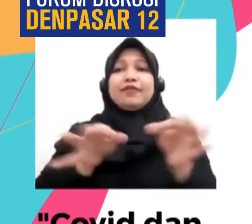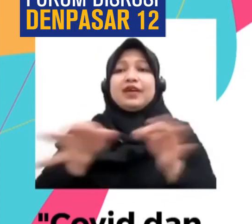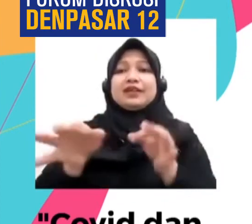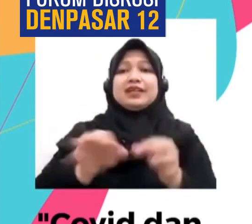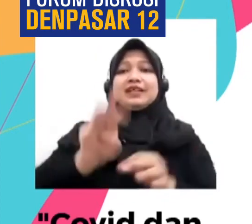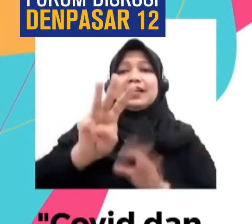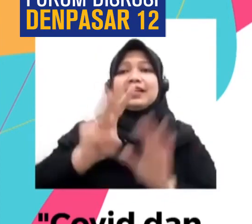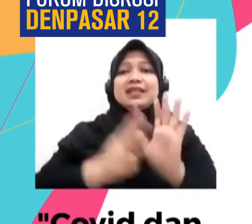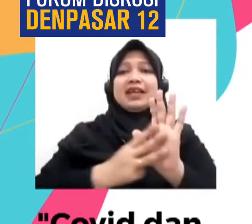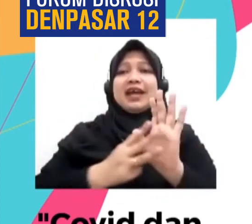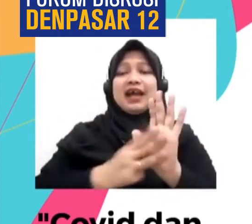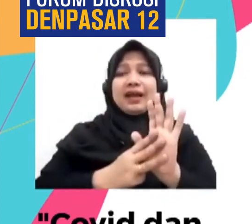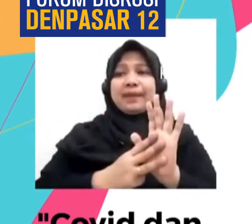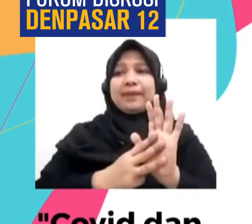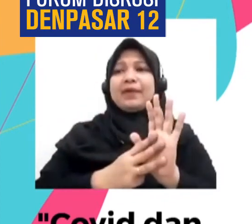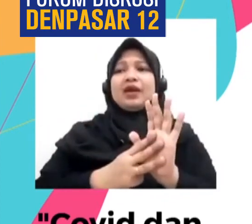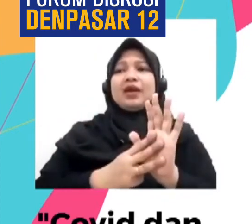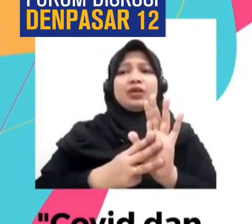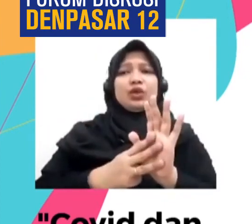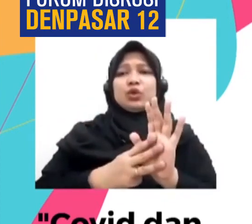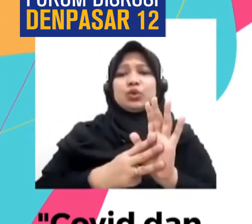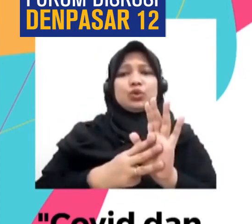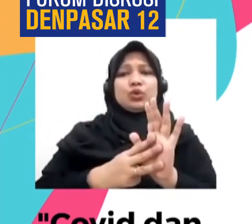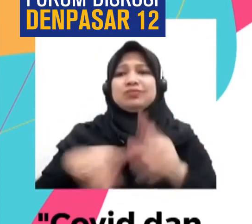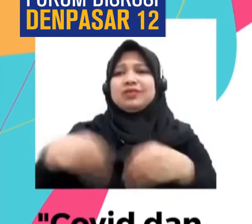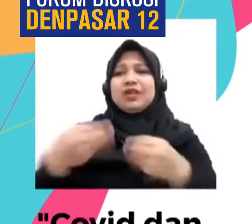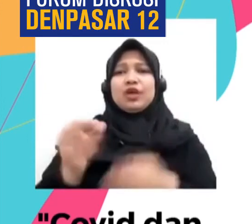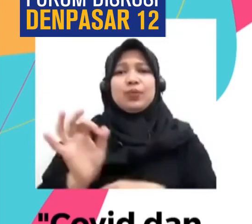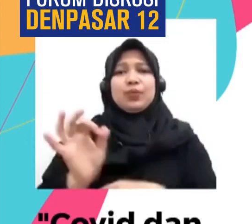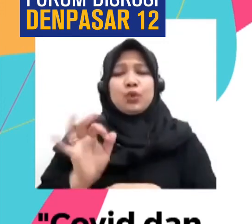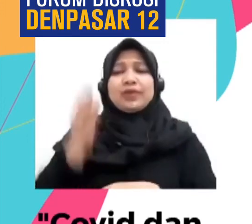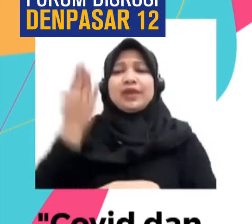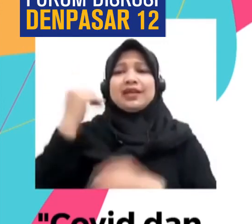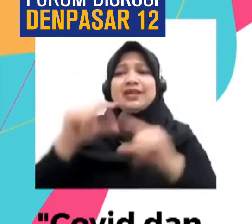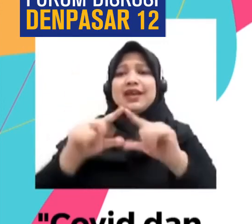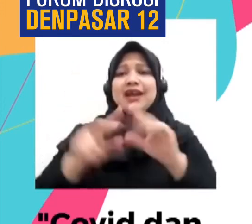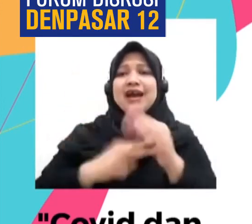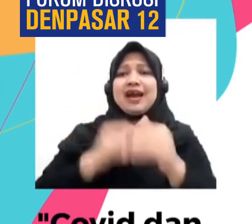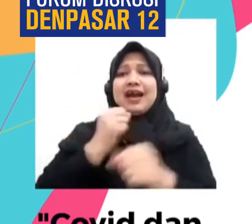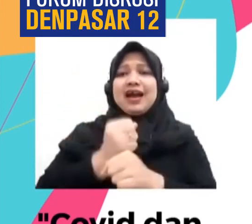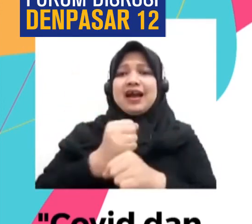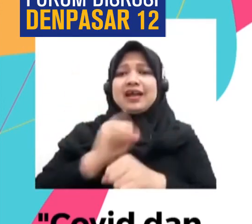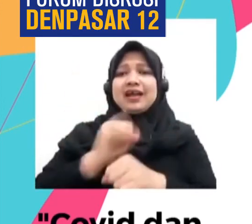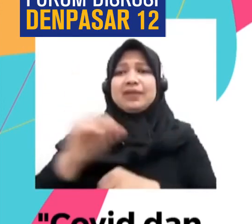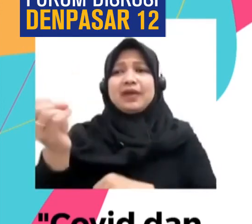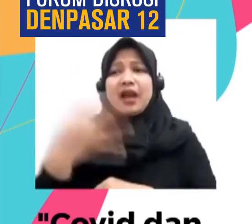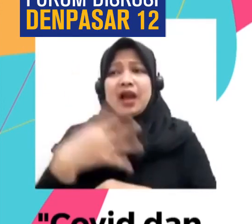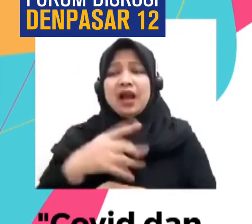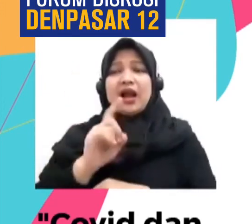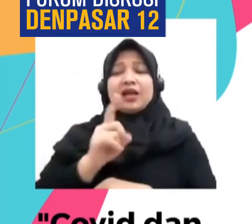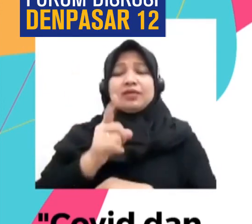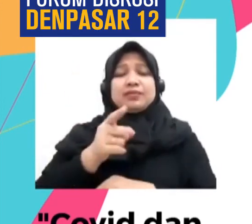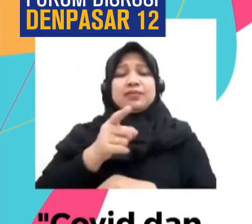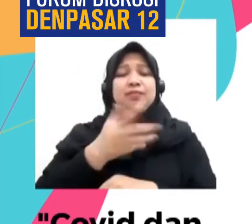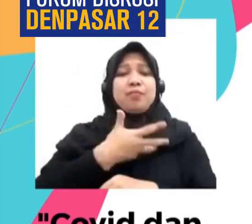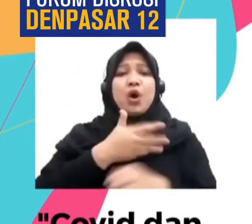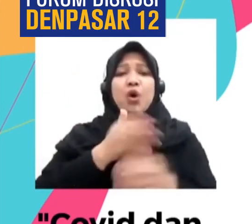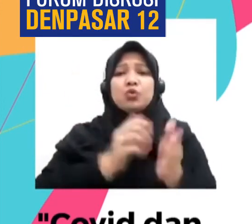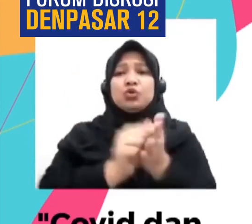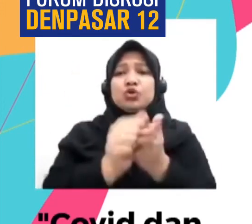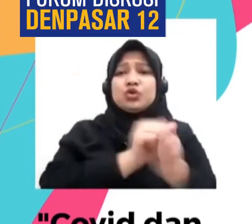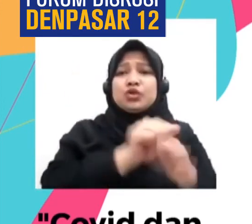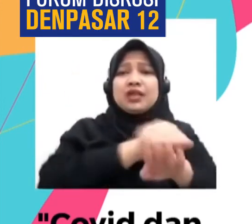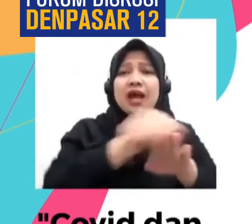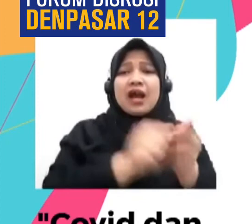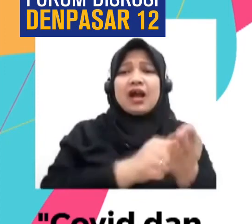Tadi Mbak Anggir Menyebutkan Betapa Sulitnya Dia Untuk Mencuci Tangan Karena